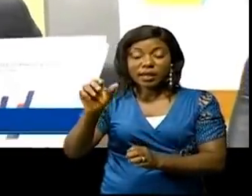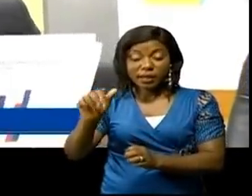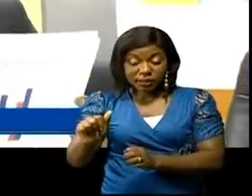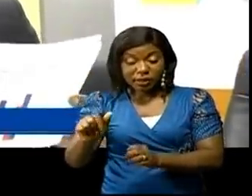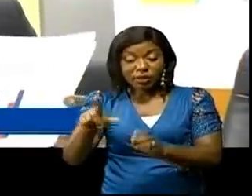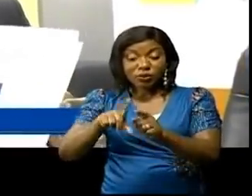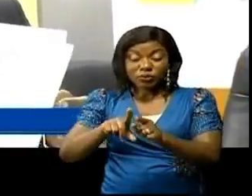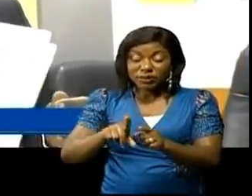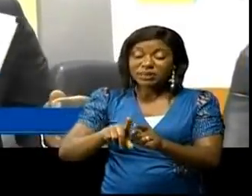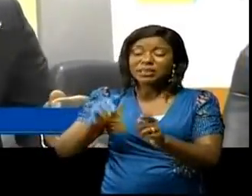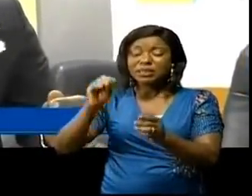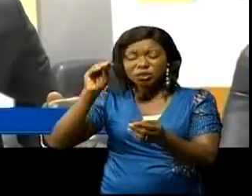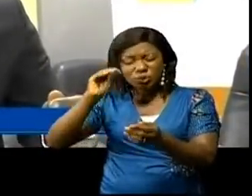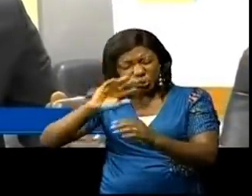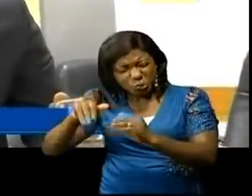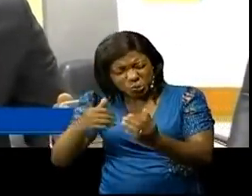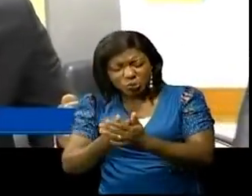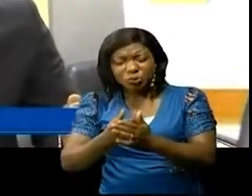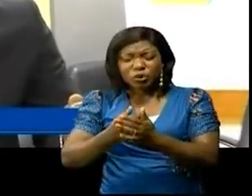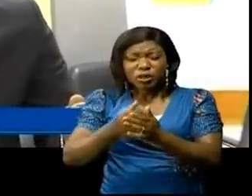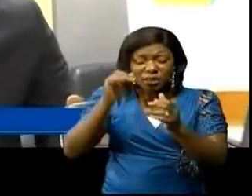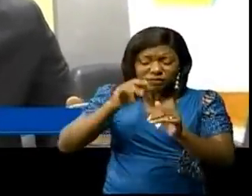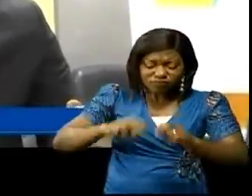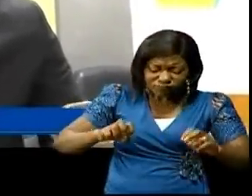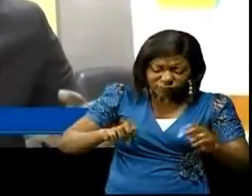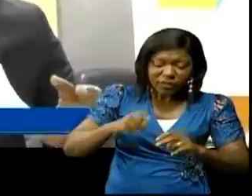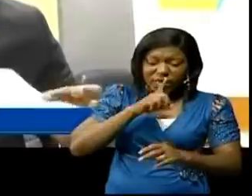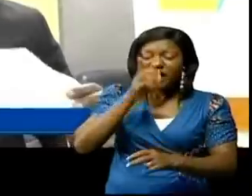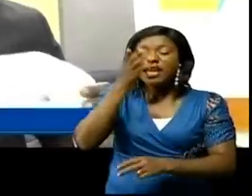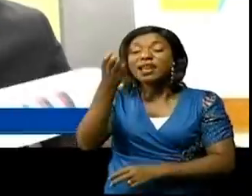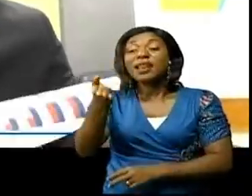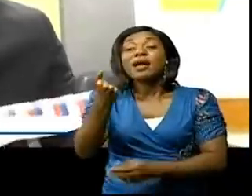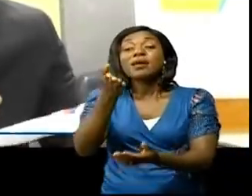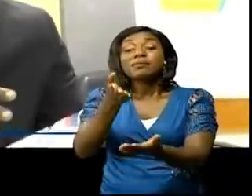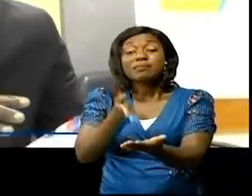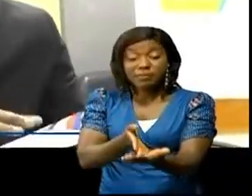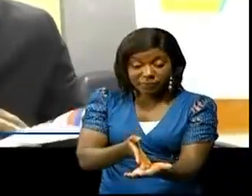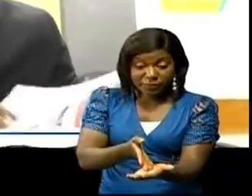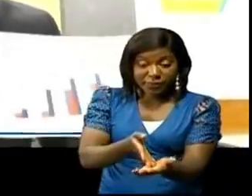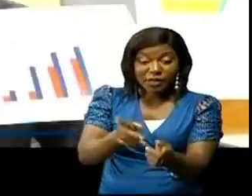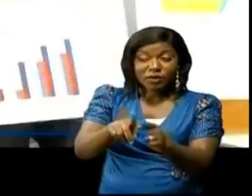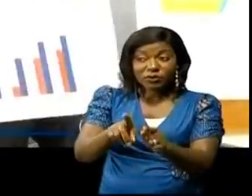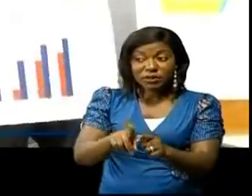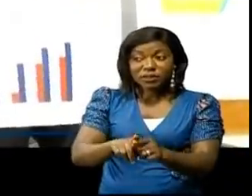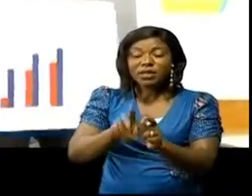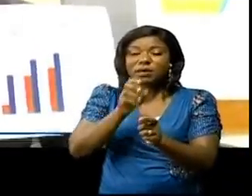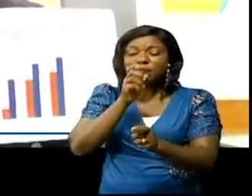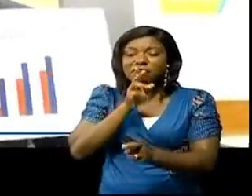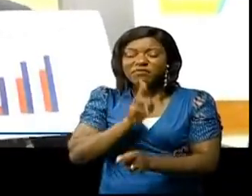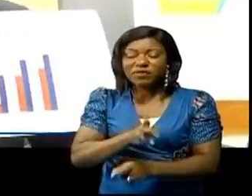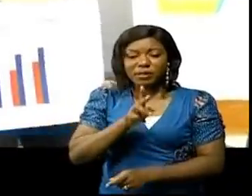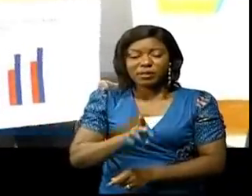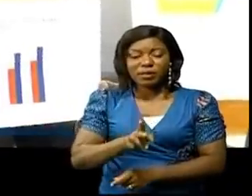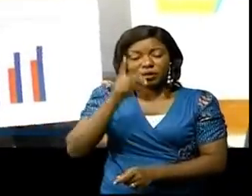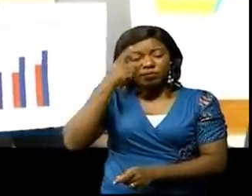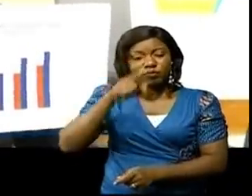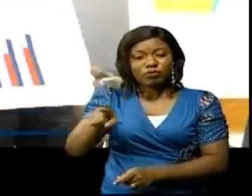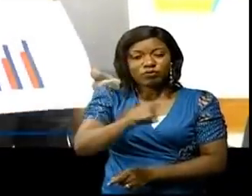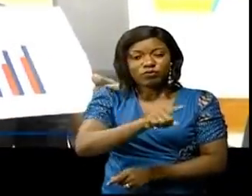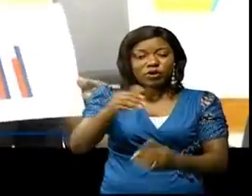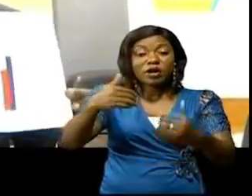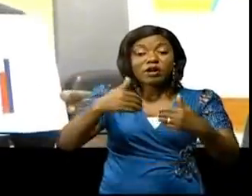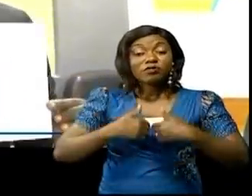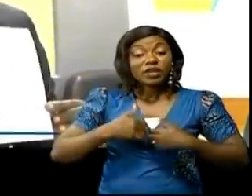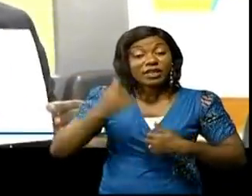Sidonia et de la DGDA. Vous trouverez toutes ces données et je crois que j'ai rendu disponible pour que vous puissiez avoir